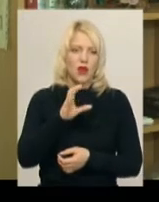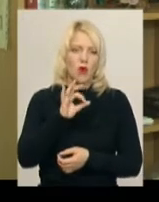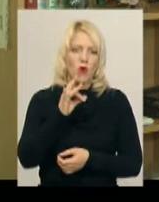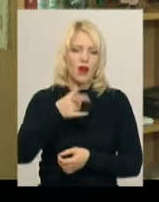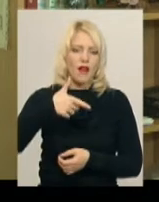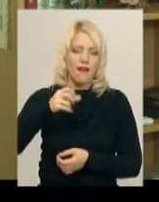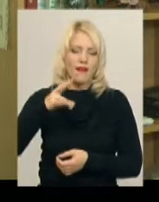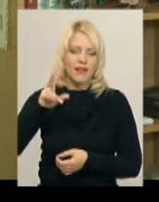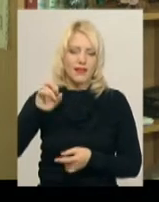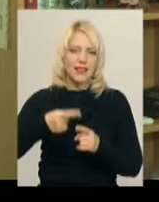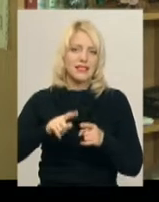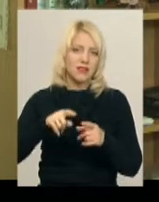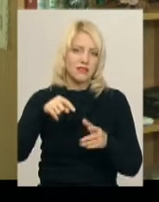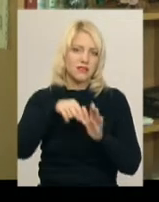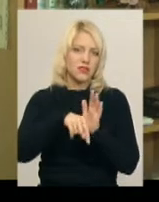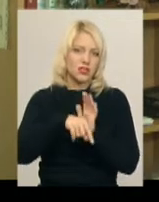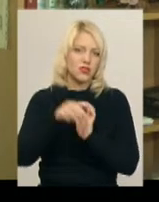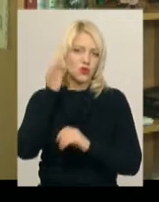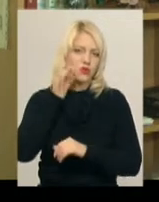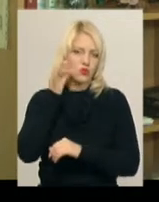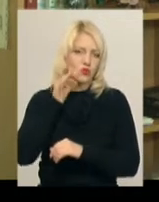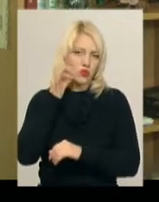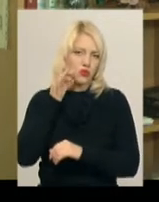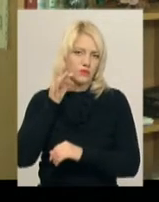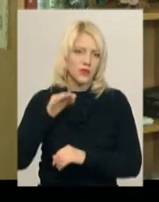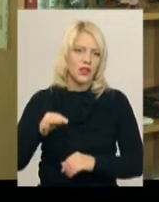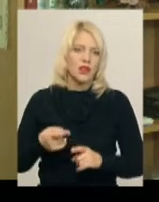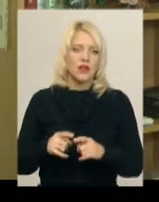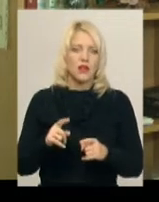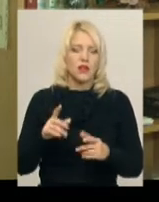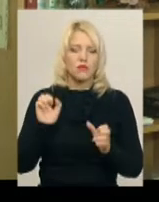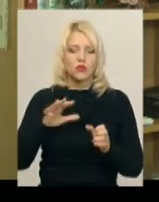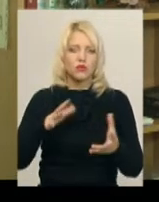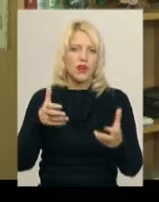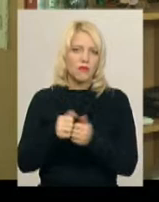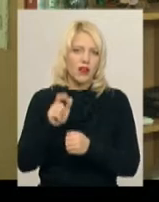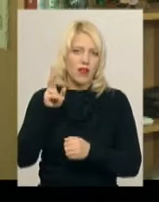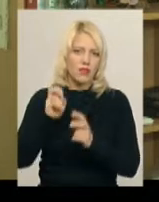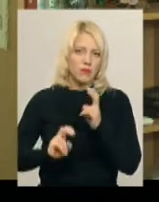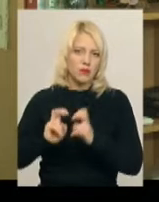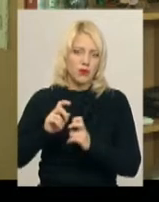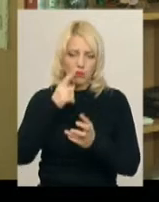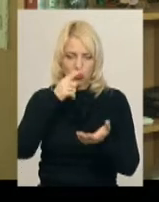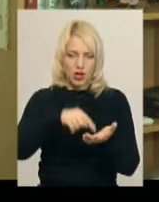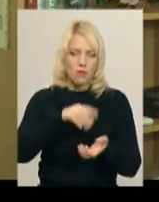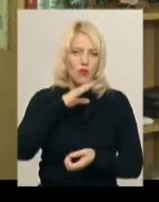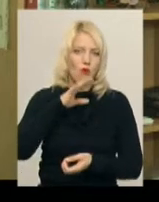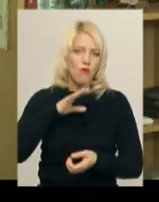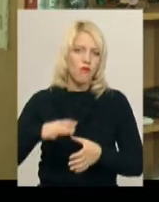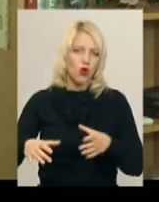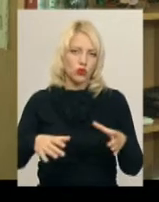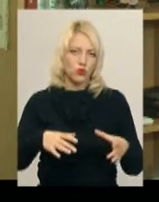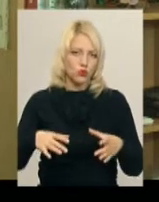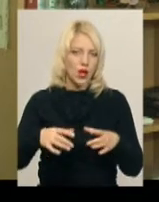цукор, який якимось чином через аварію на підприємстві потрапив у воду. На